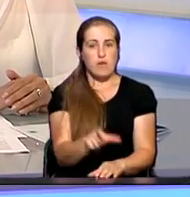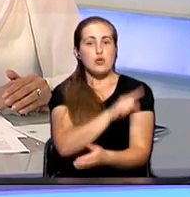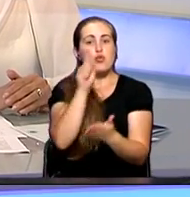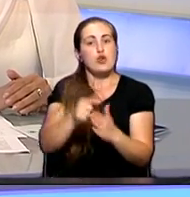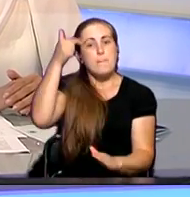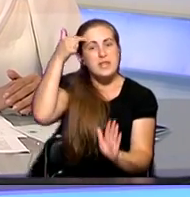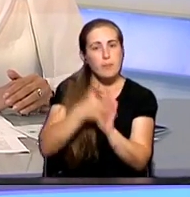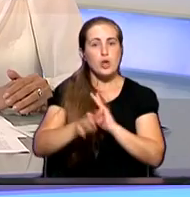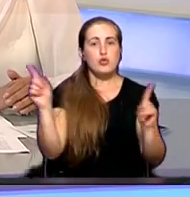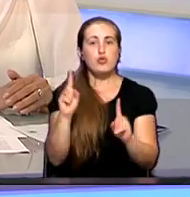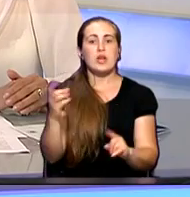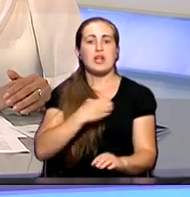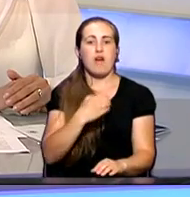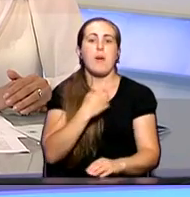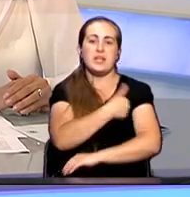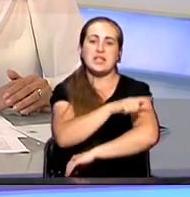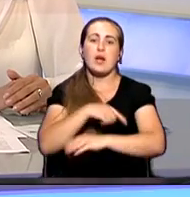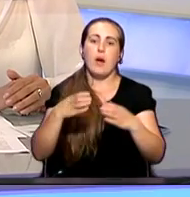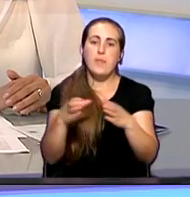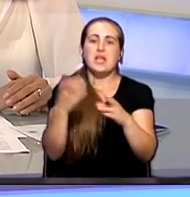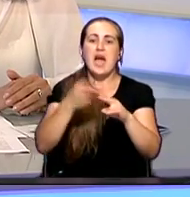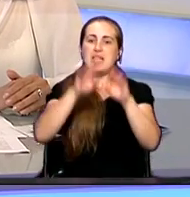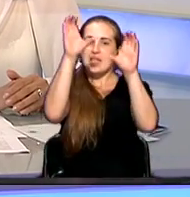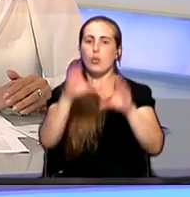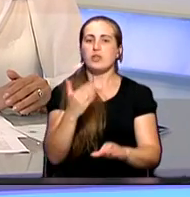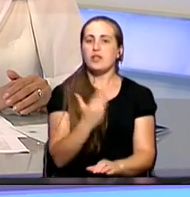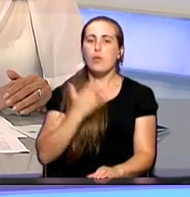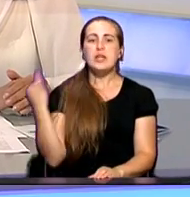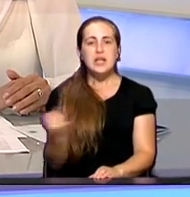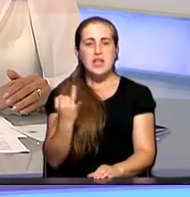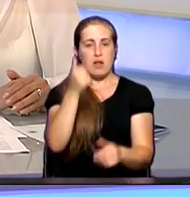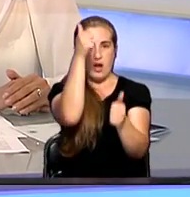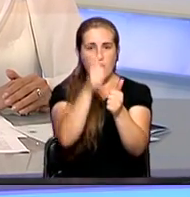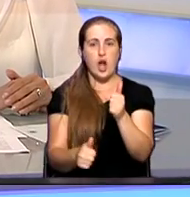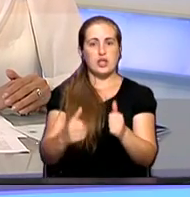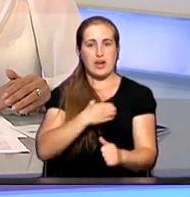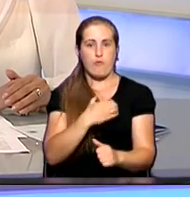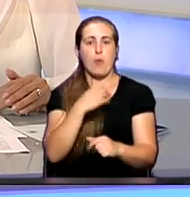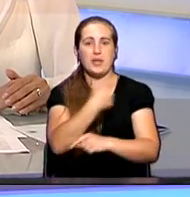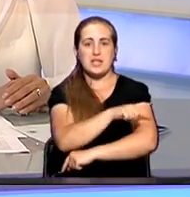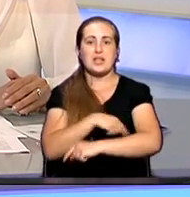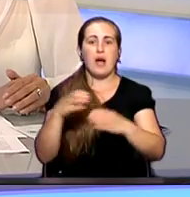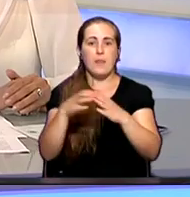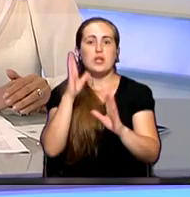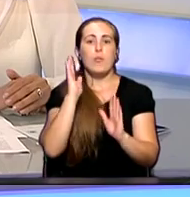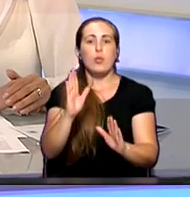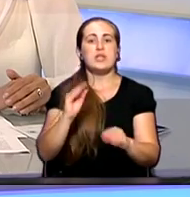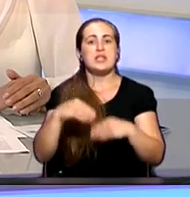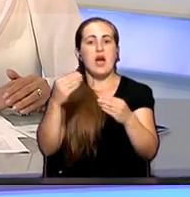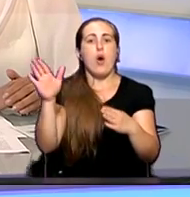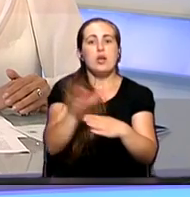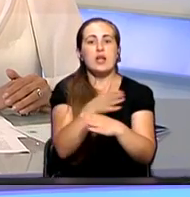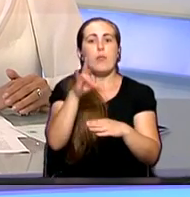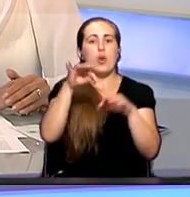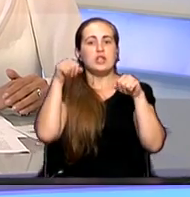должен понимать, что страховая медицинская компания – это законный представитель его интересов. В каждой страховой медицинской компании будут созданы отделы